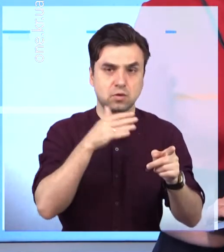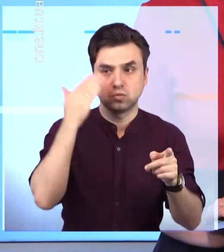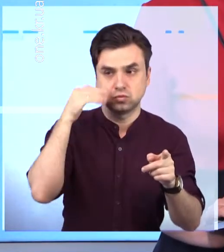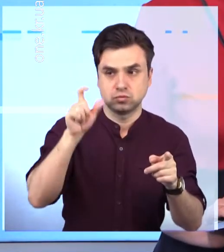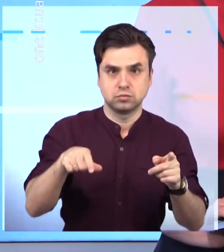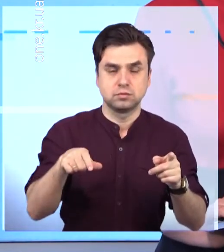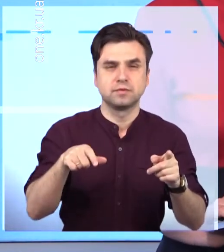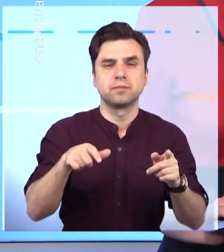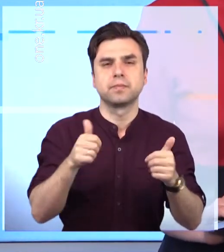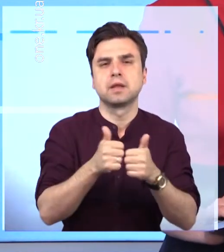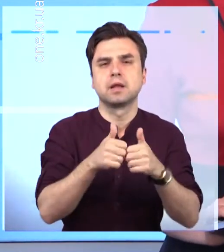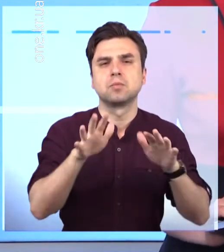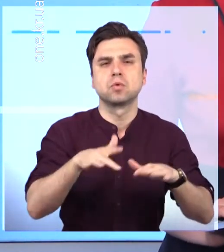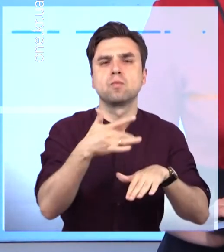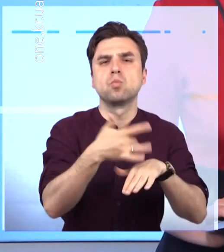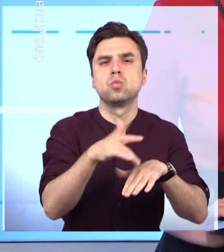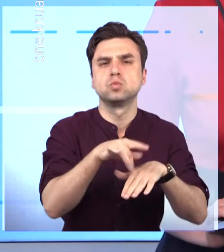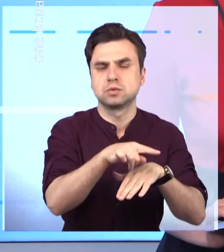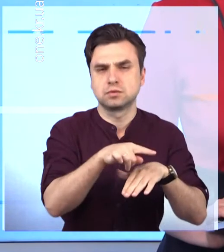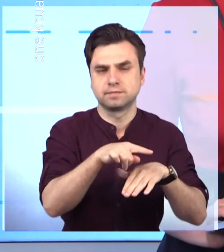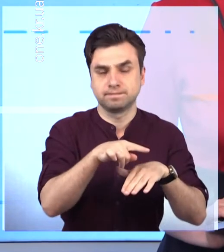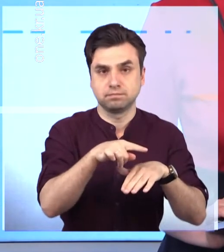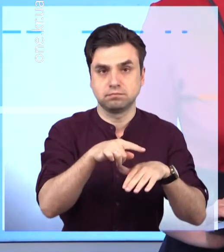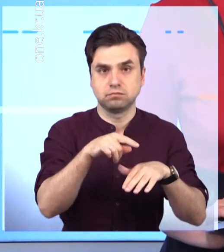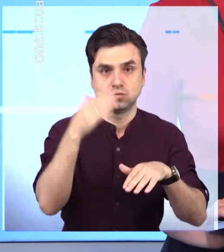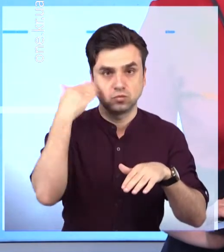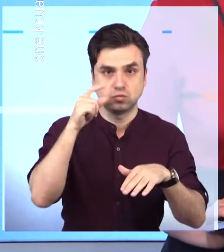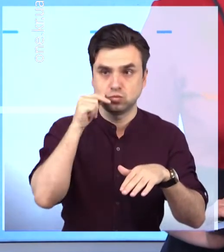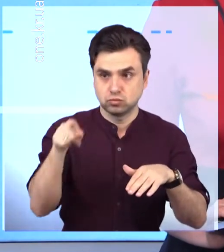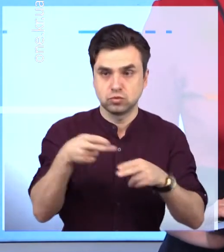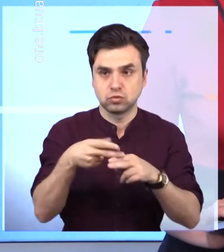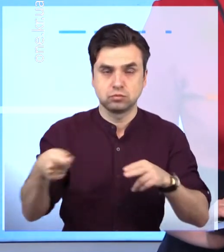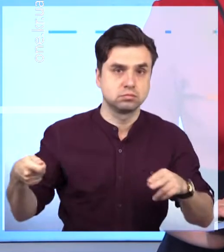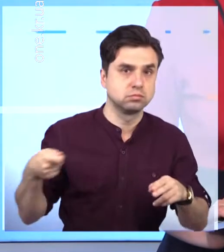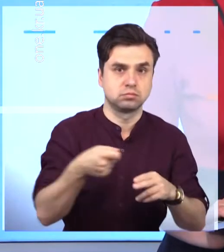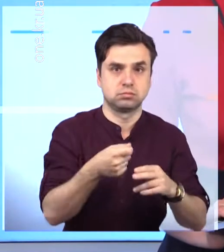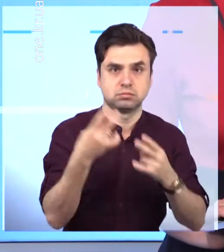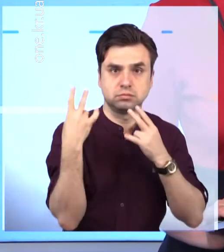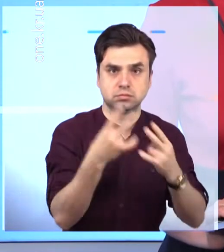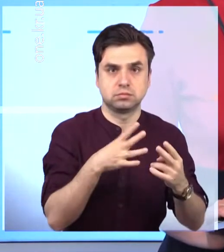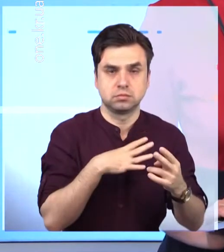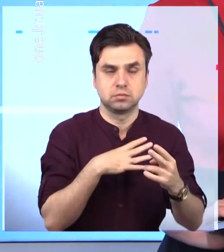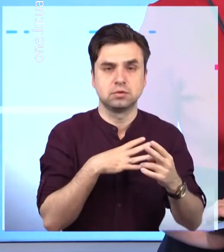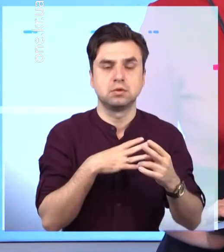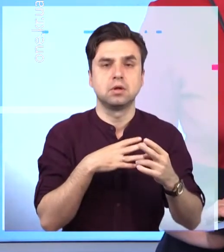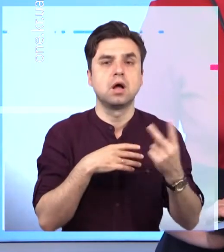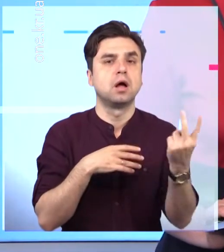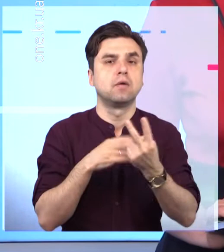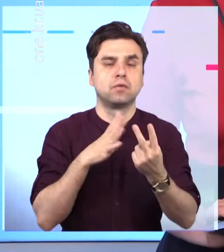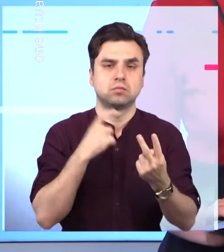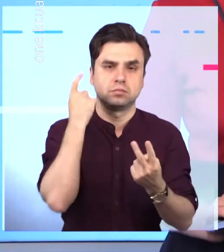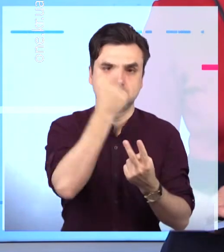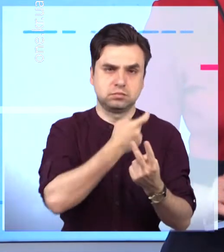Кривого Рогу. Трапилося це на зупинці Мусорського, що у Покровському районі. За попередньою інформацією, між двома містянами, які